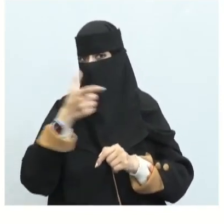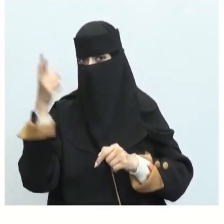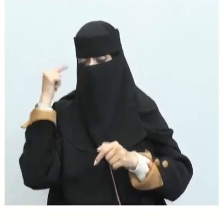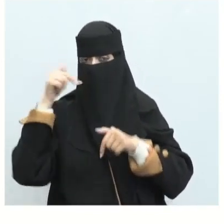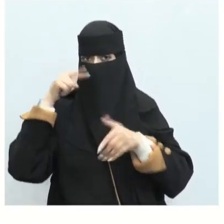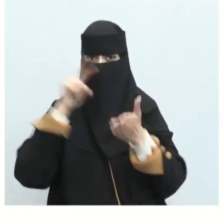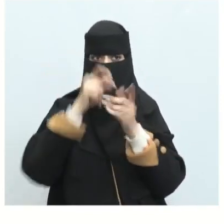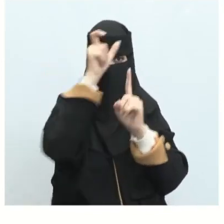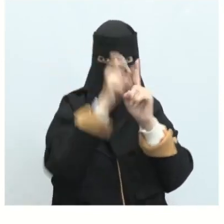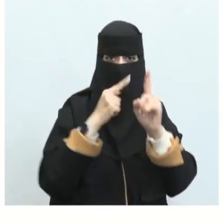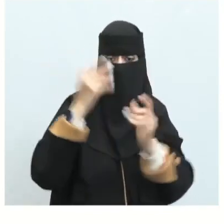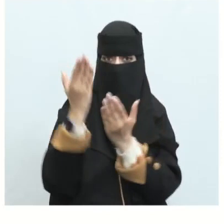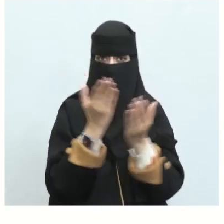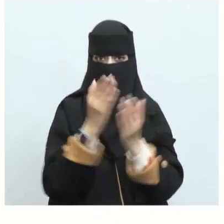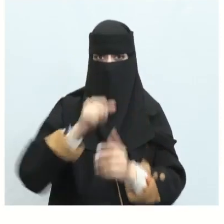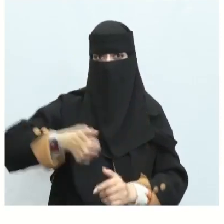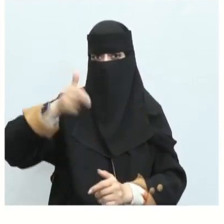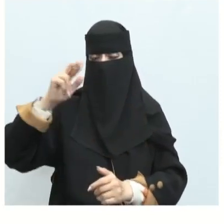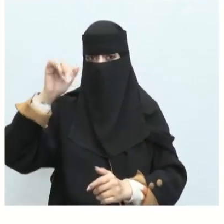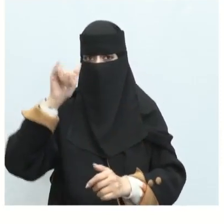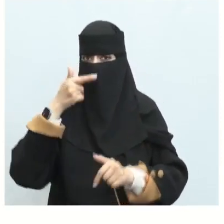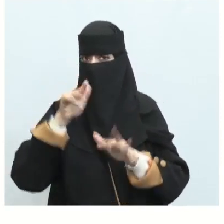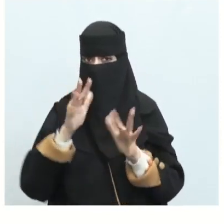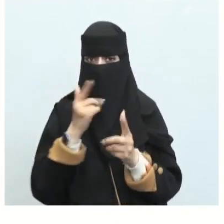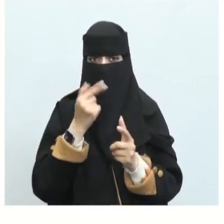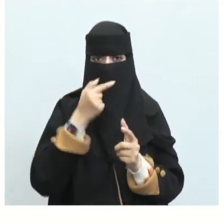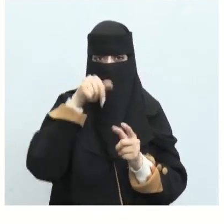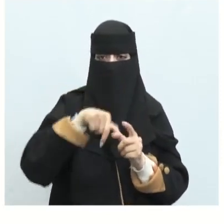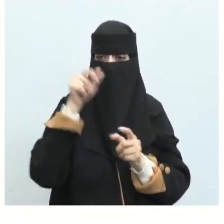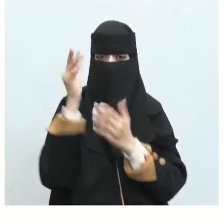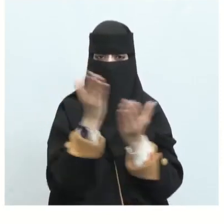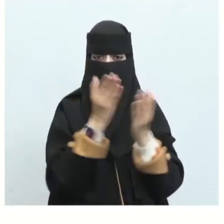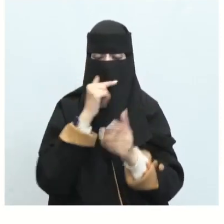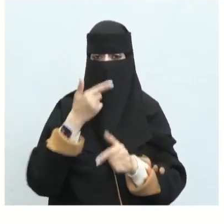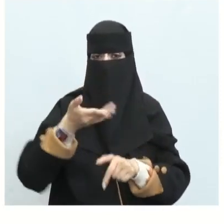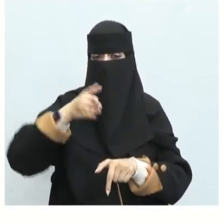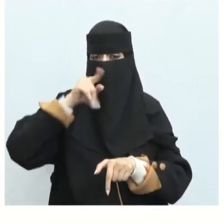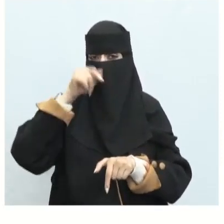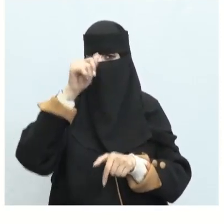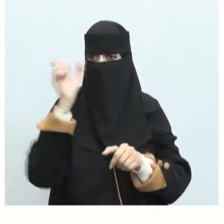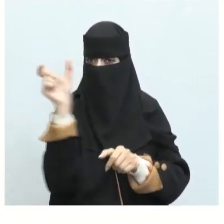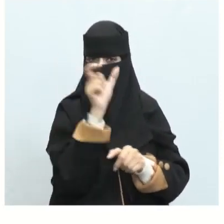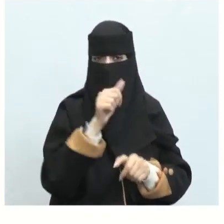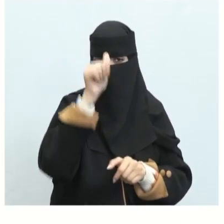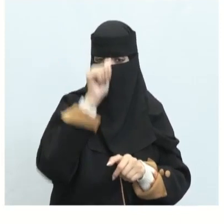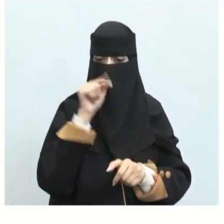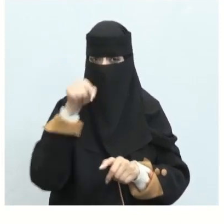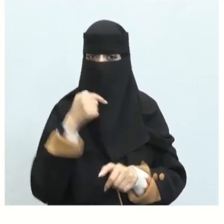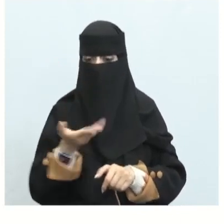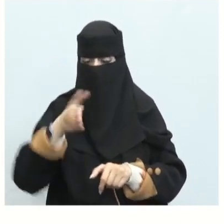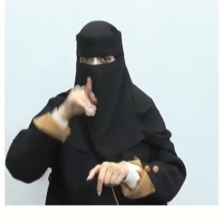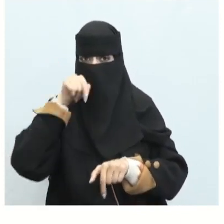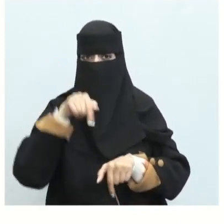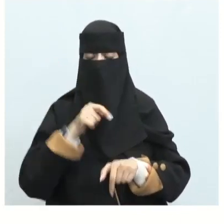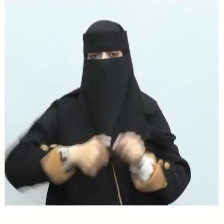لأحد شعراء هذيل لماذا كان رثاءكم لأمواتكم أجود شعركم؟ فقال